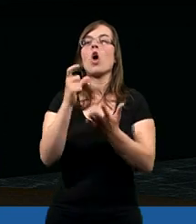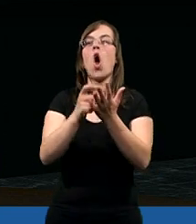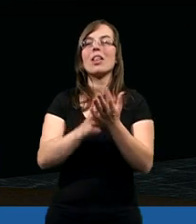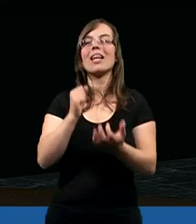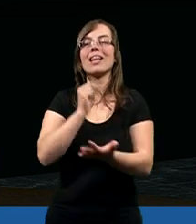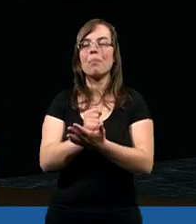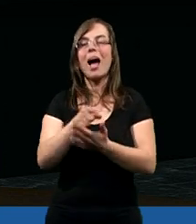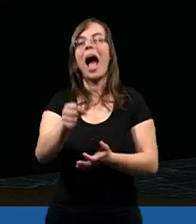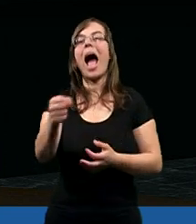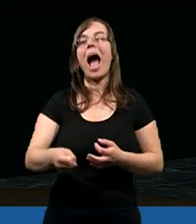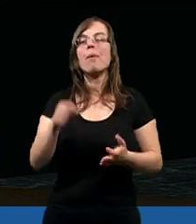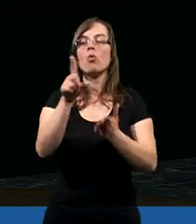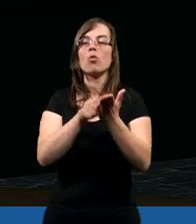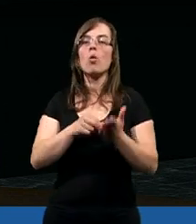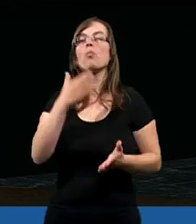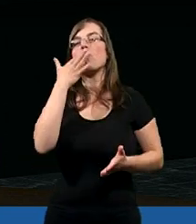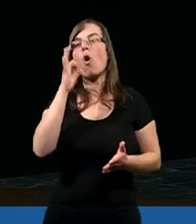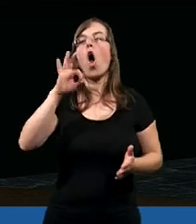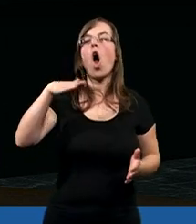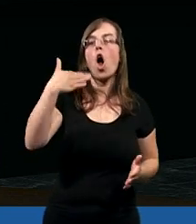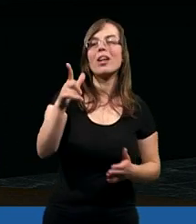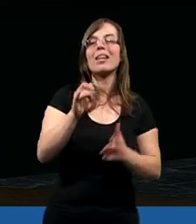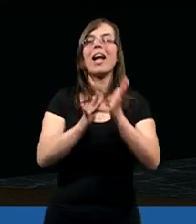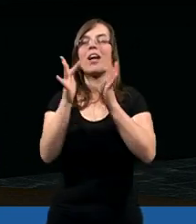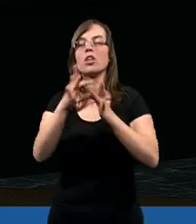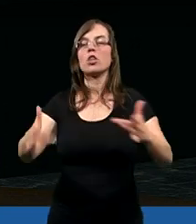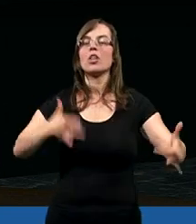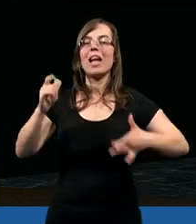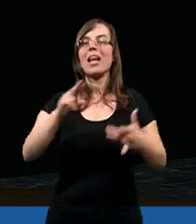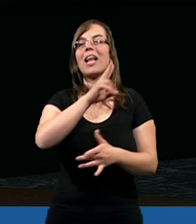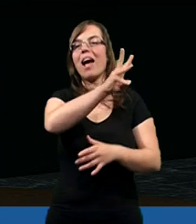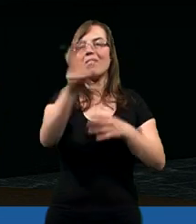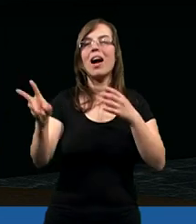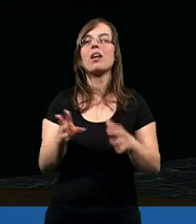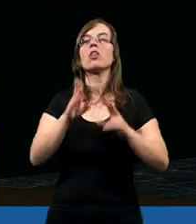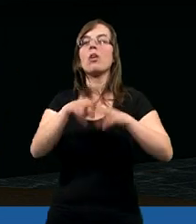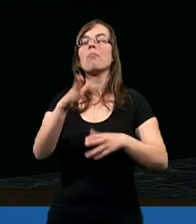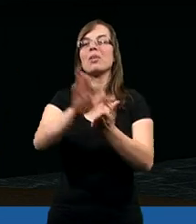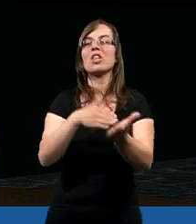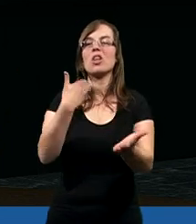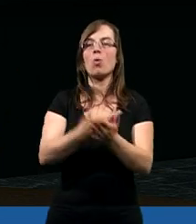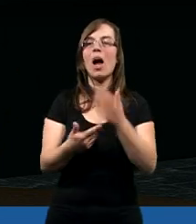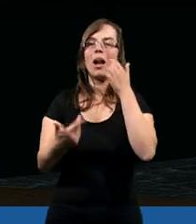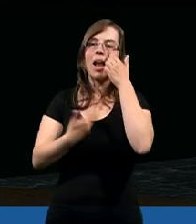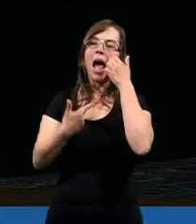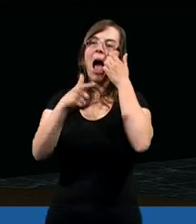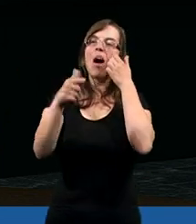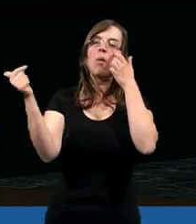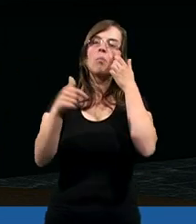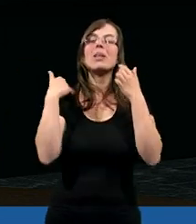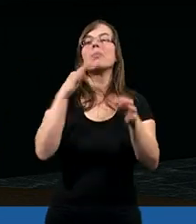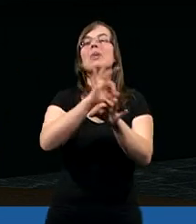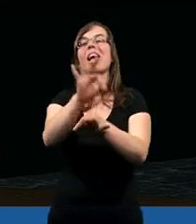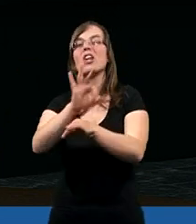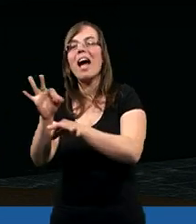kontekście. Dlaczego apostoł Piotr mówi o tym, że Chrystus cierpiał za was, zostawiałem w was przykład. Dlaczego? Bo byli